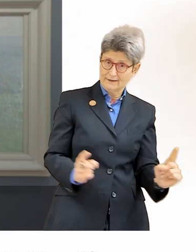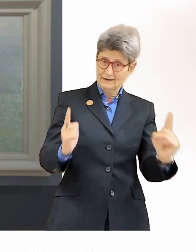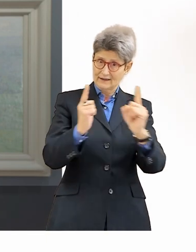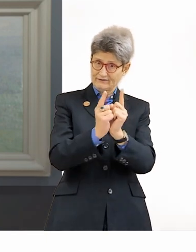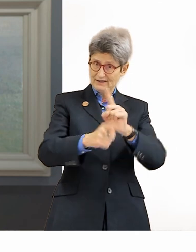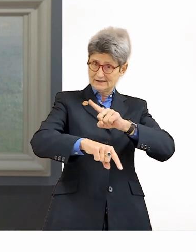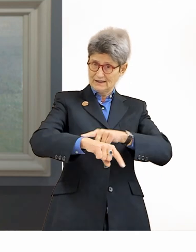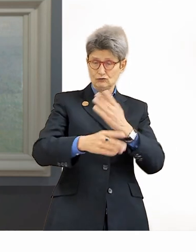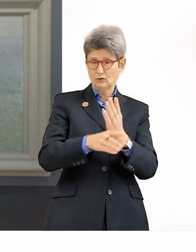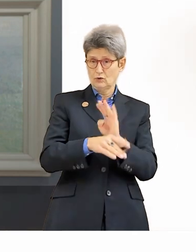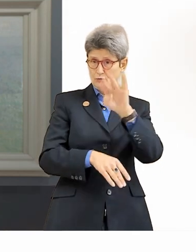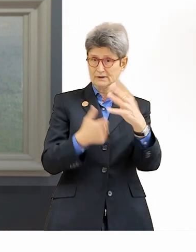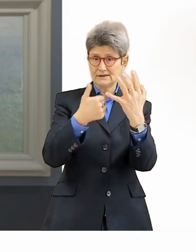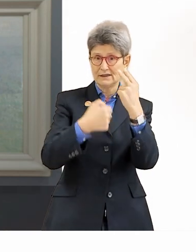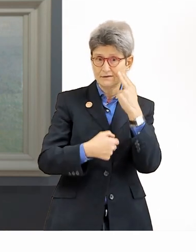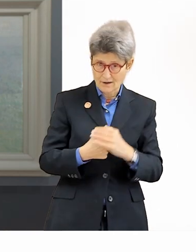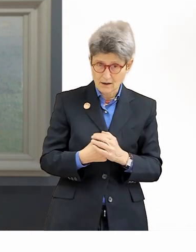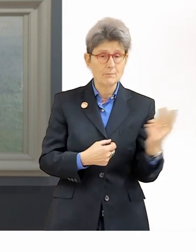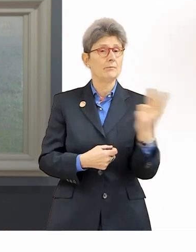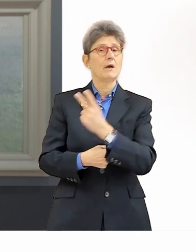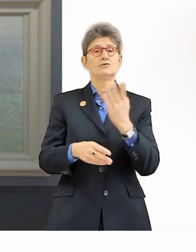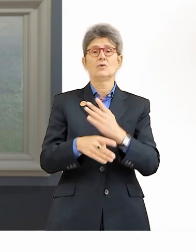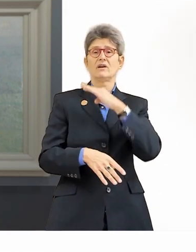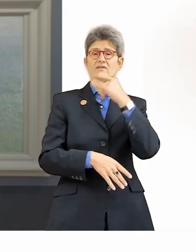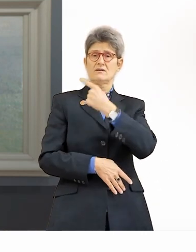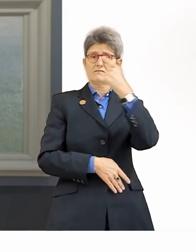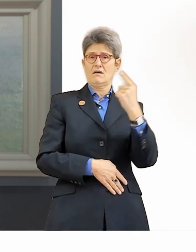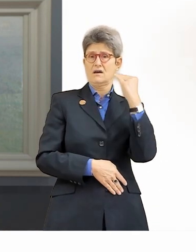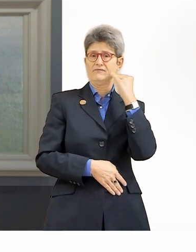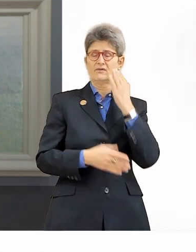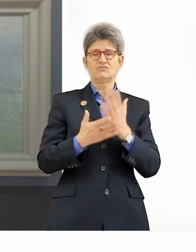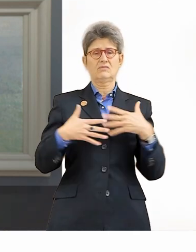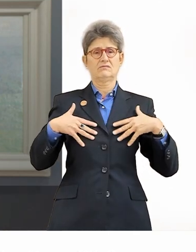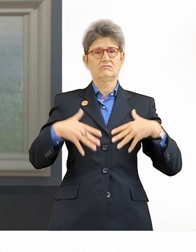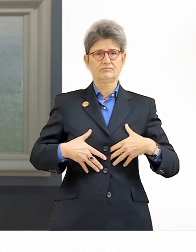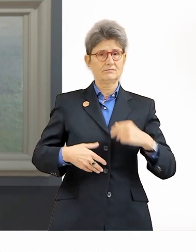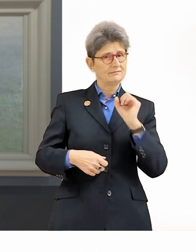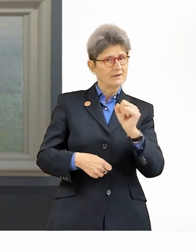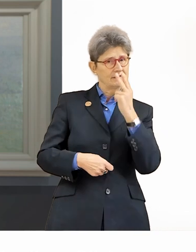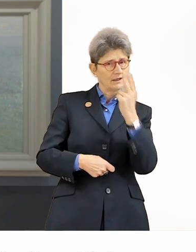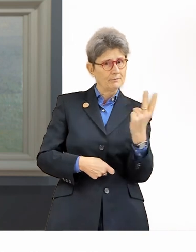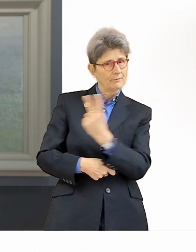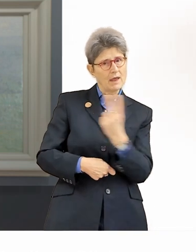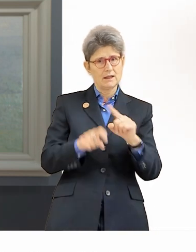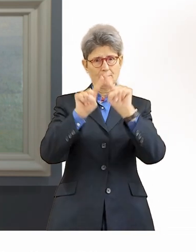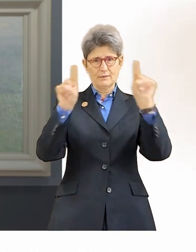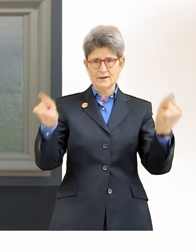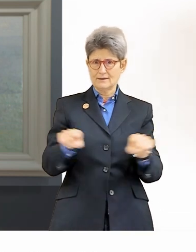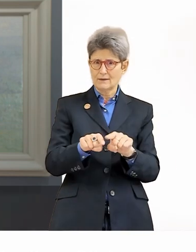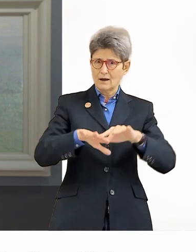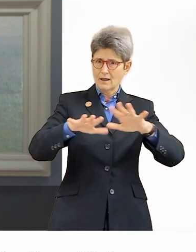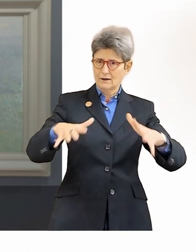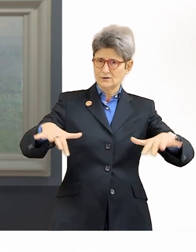60 Jahre alt und haben eine Summe von Erfahrungen hinter sich, die sie